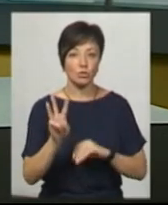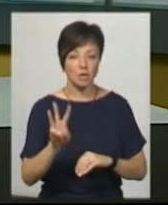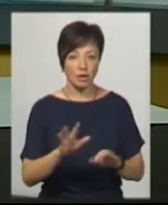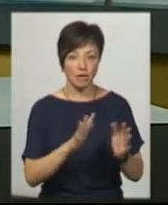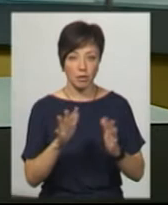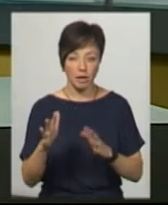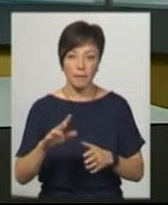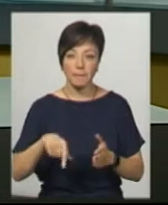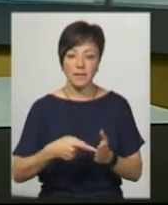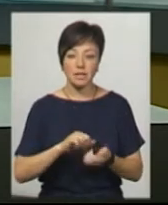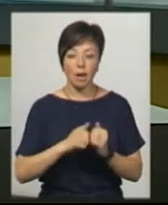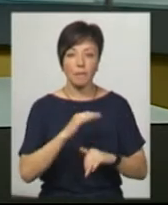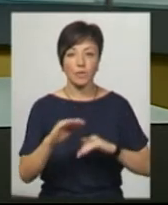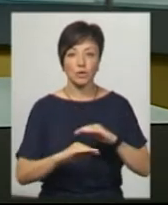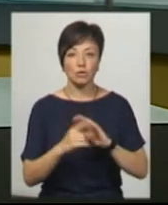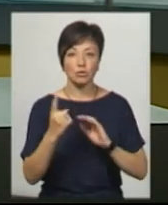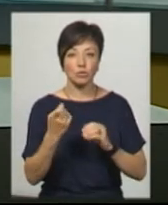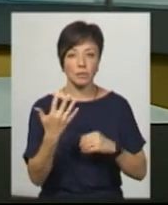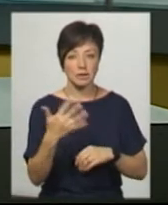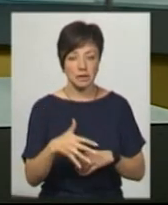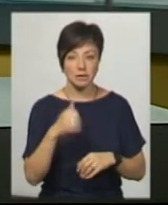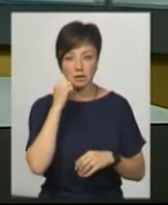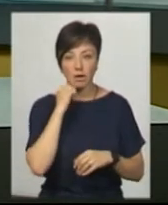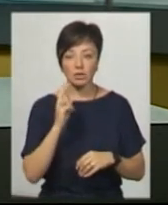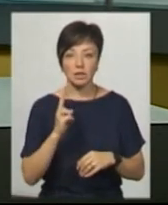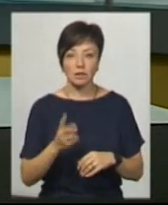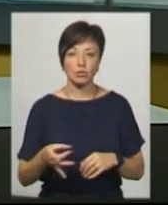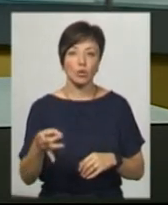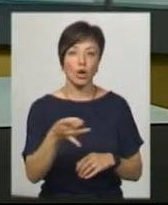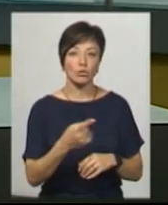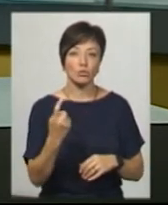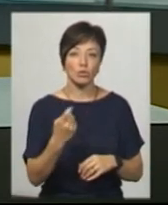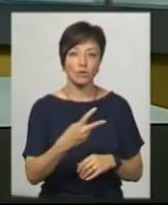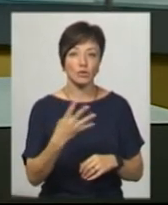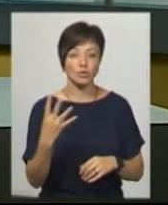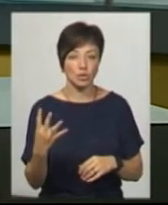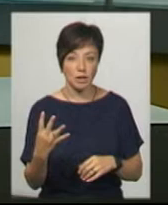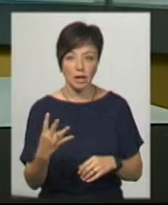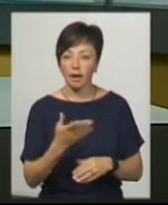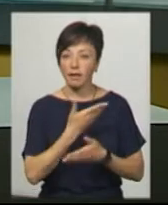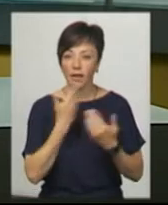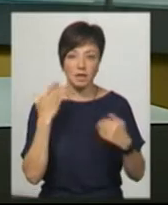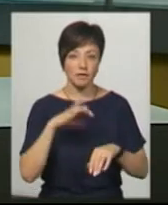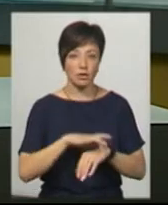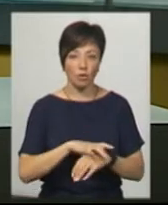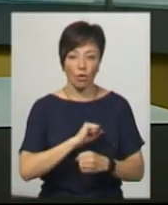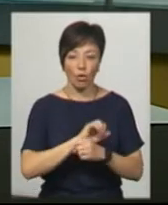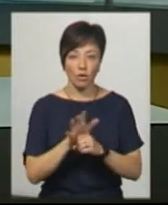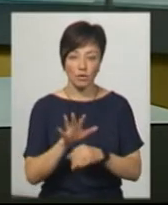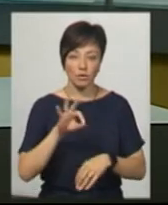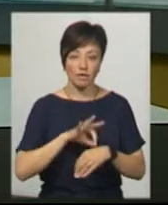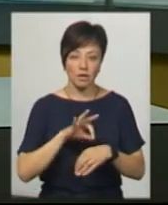випадки. У місті Кам'янець-Подільський – 150, у Старокостянтинівському районі – 124. Не зафіксовано коронавірусної